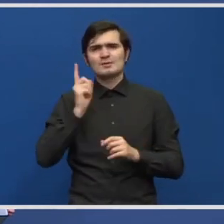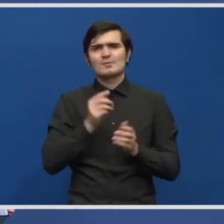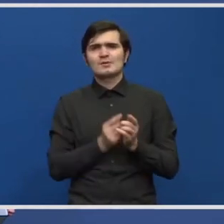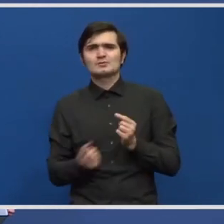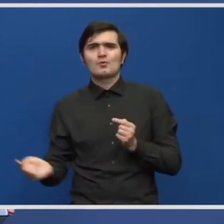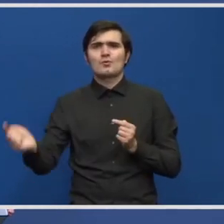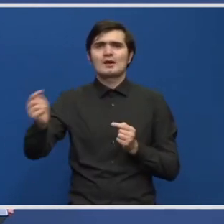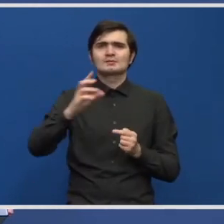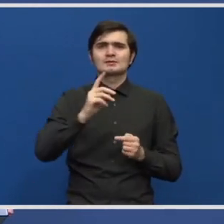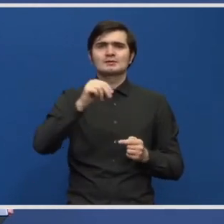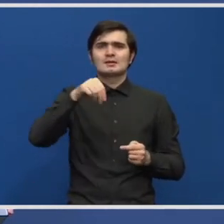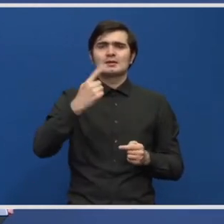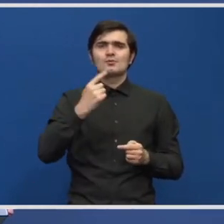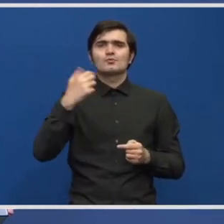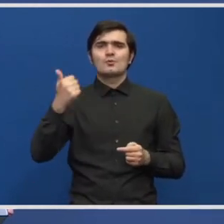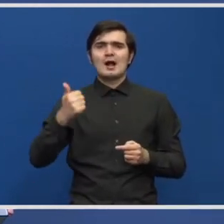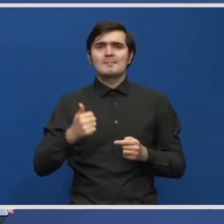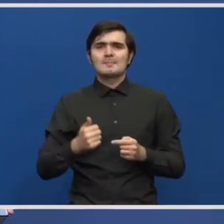DN1A.